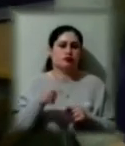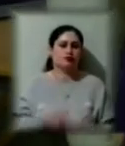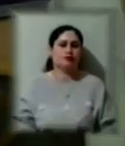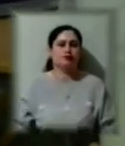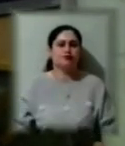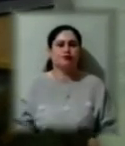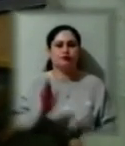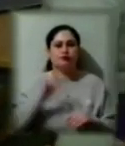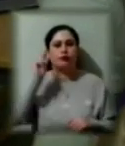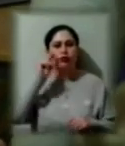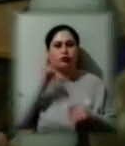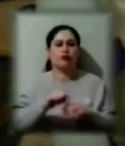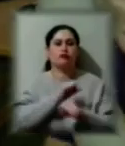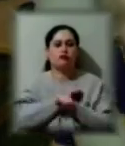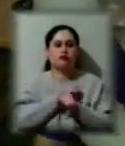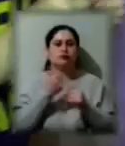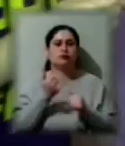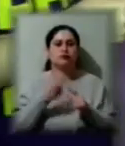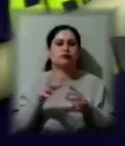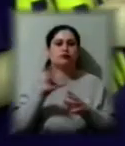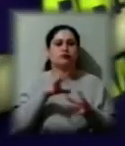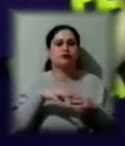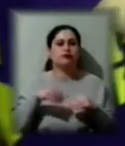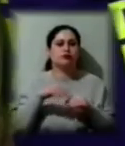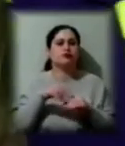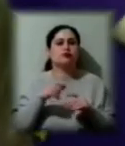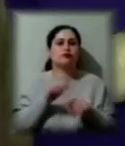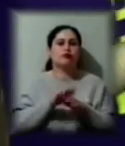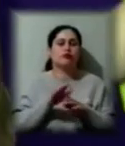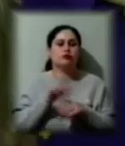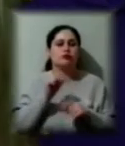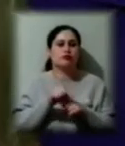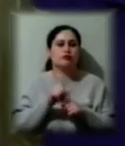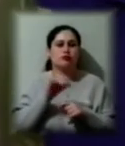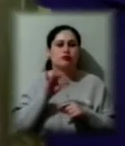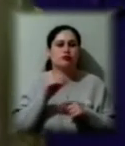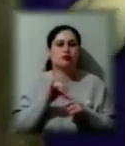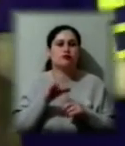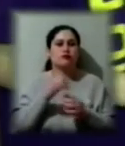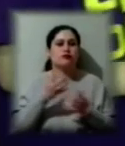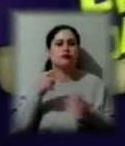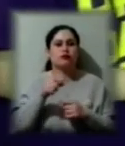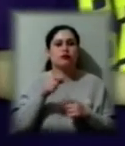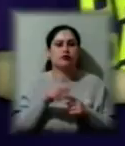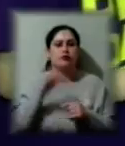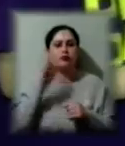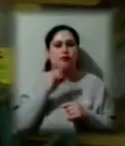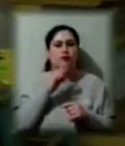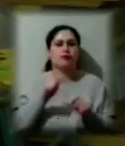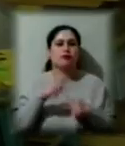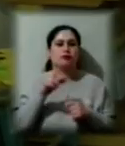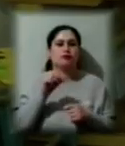відпочинок сьогодні усі разом виконують завдання інклюзивного театру «Світло в тобі» – передати зміст казки без лів.